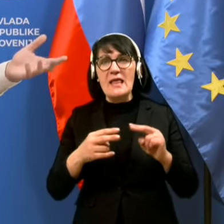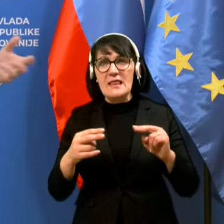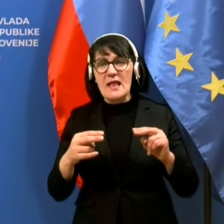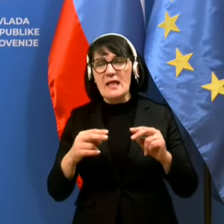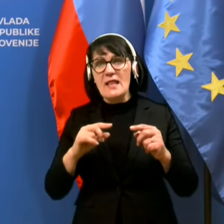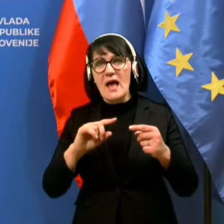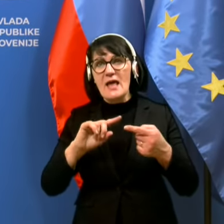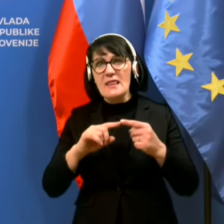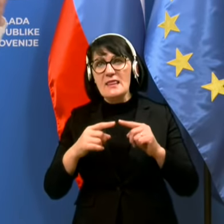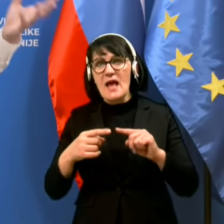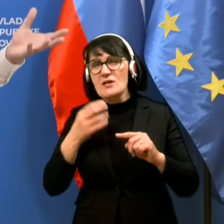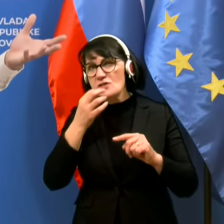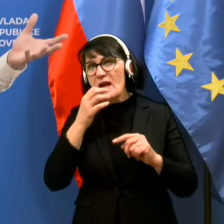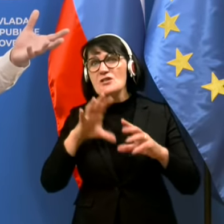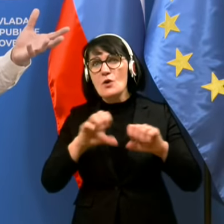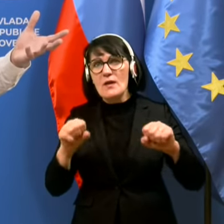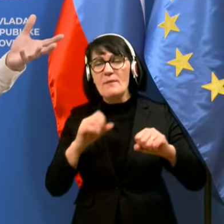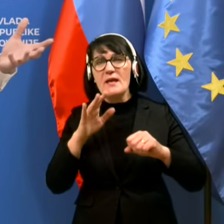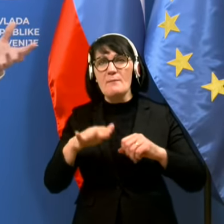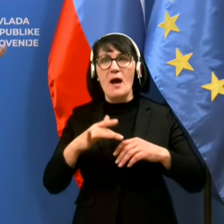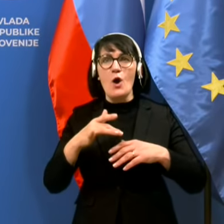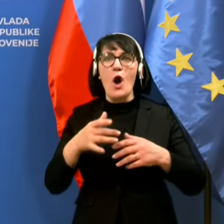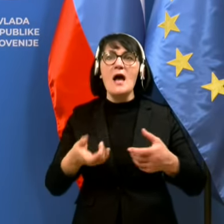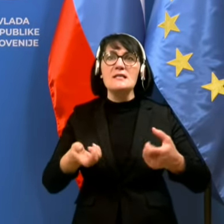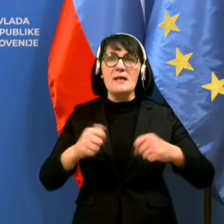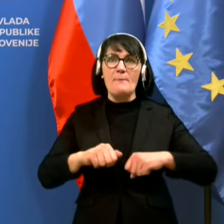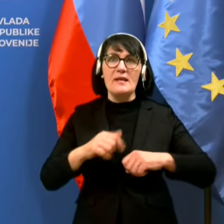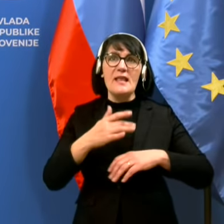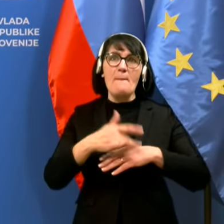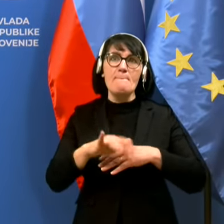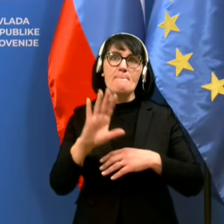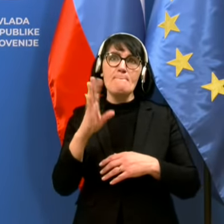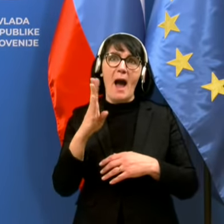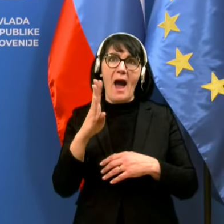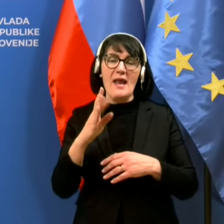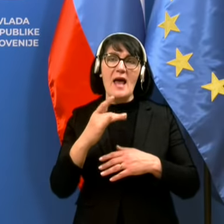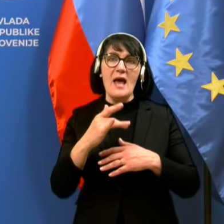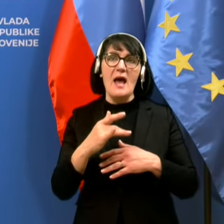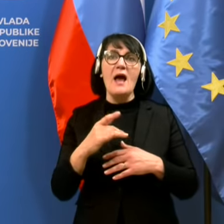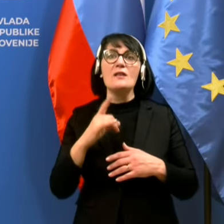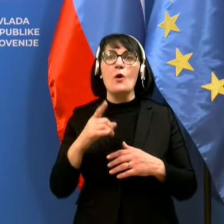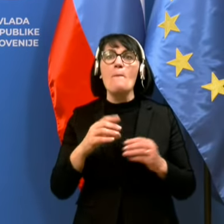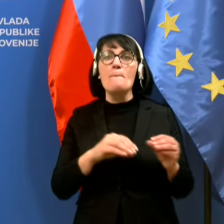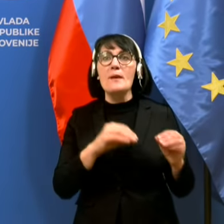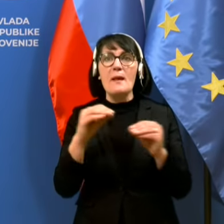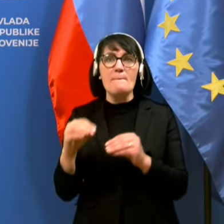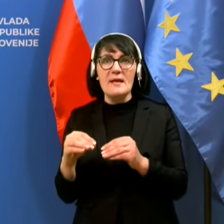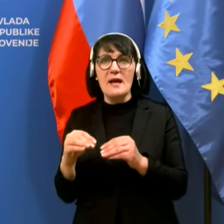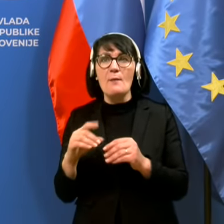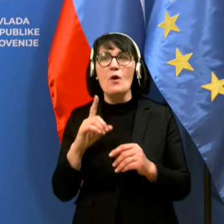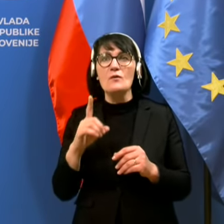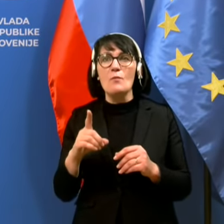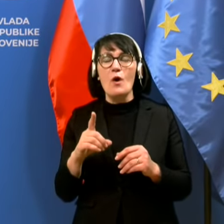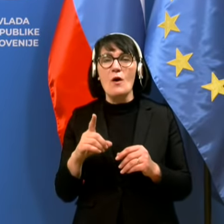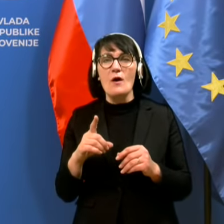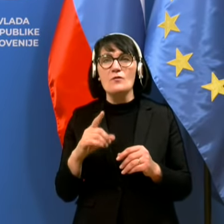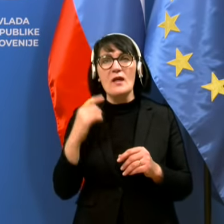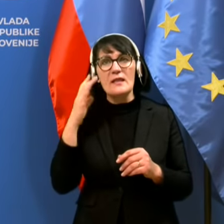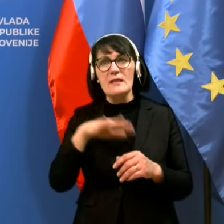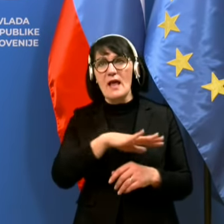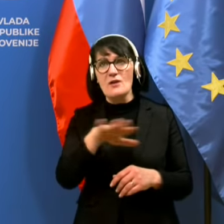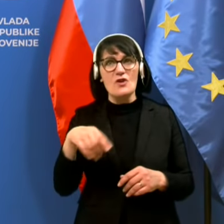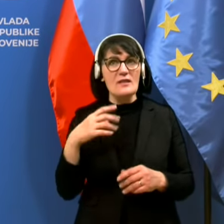ki zapirajo restauracije, ki imajo zaprte bare, to pomeni, da premikamo, in to je naša največja skrb, premikamo